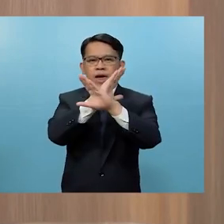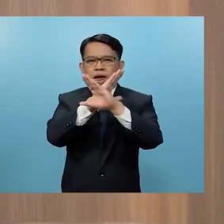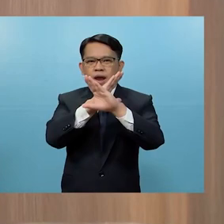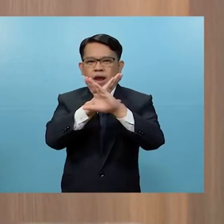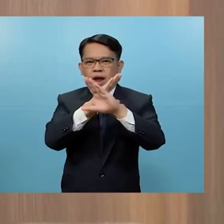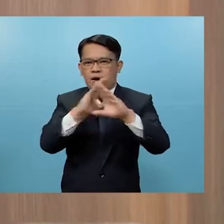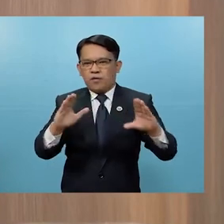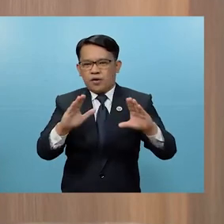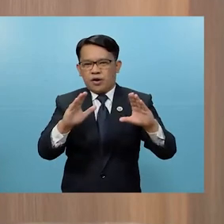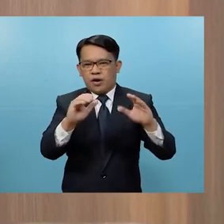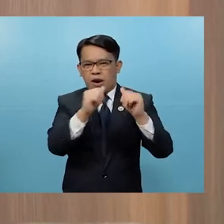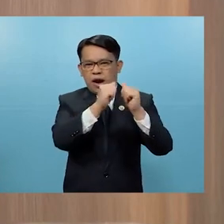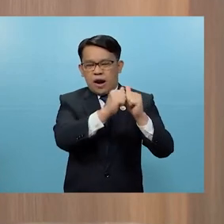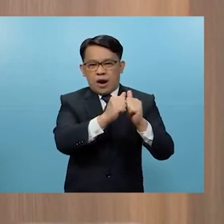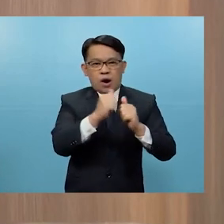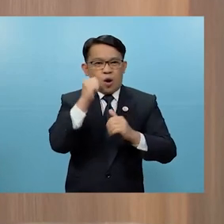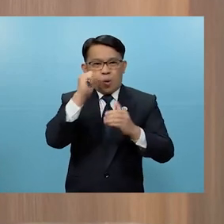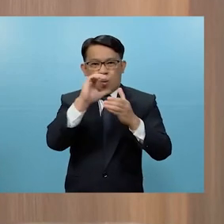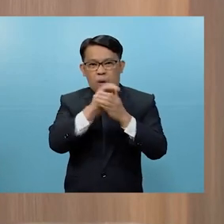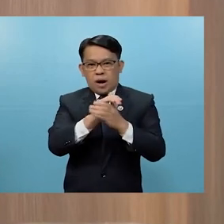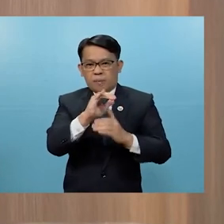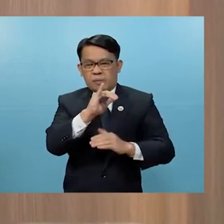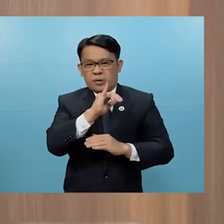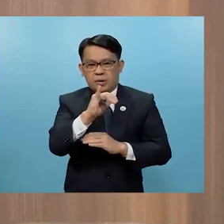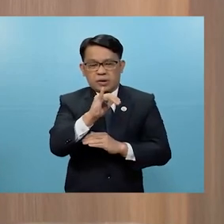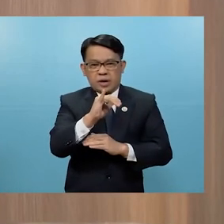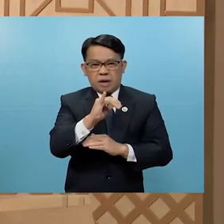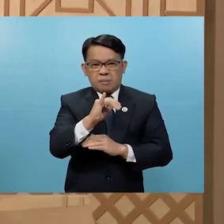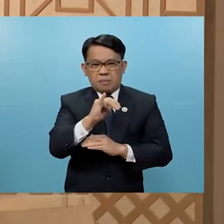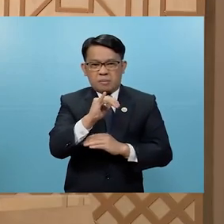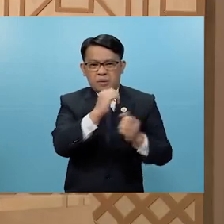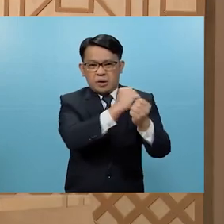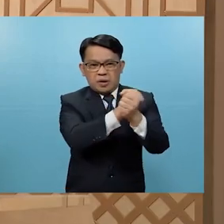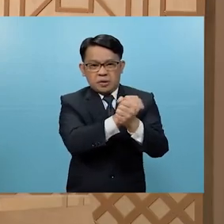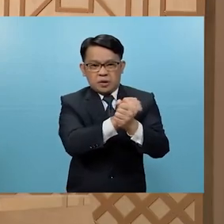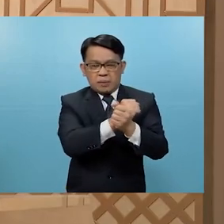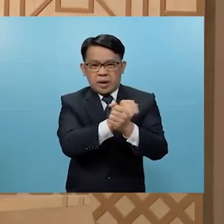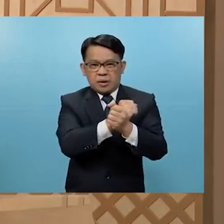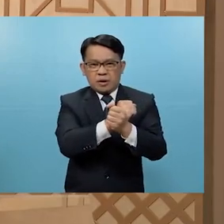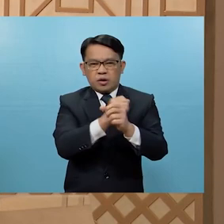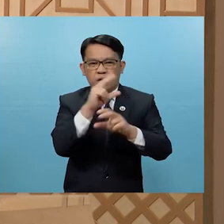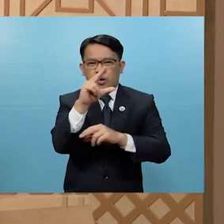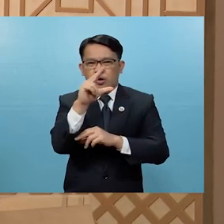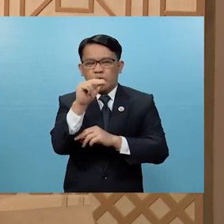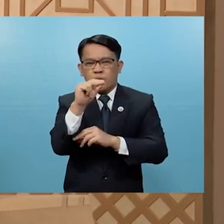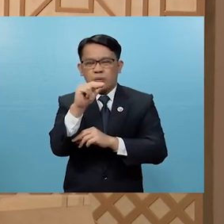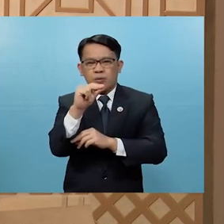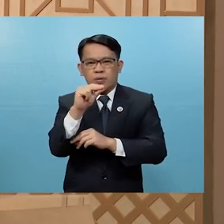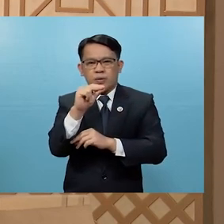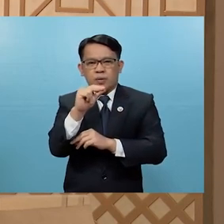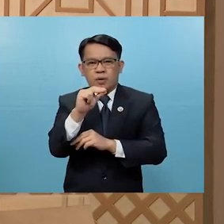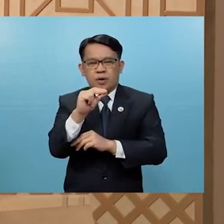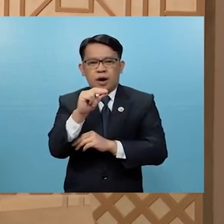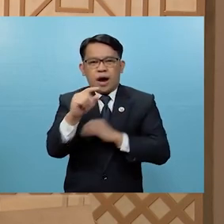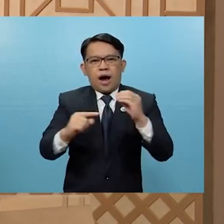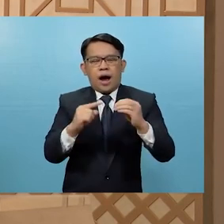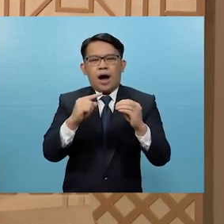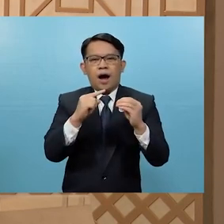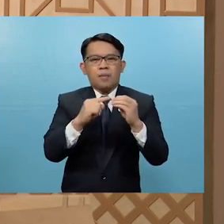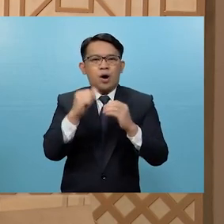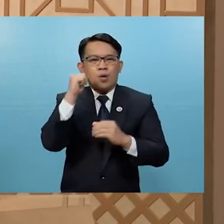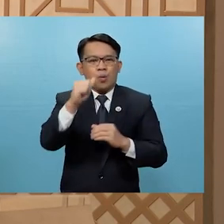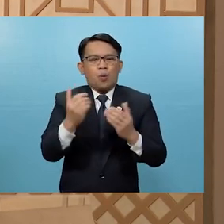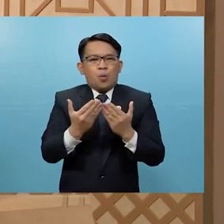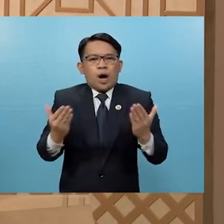tatratuhin ang kanyang asawa na tulad sa isang alila Dumako naman po tayo sa mga kababaihan ano naman po ang